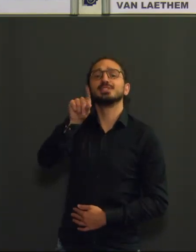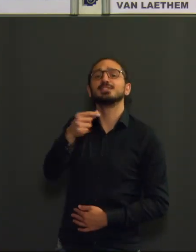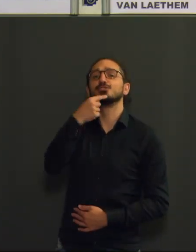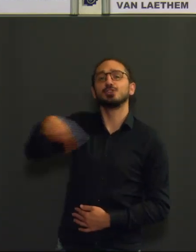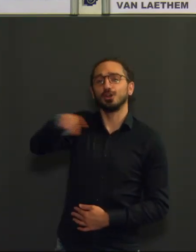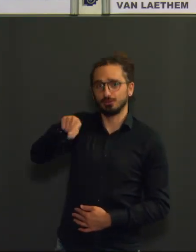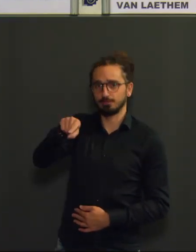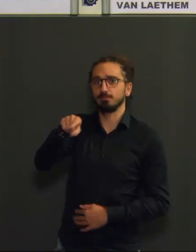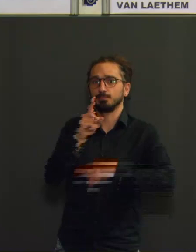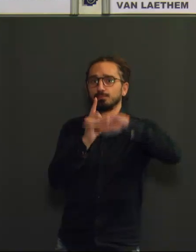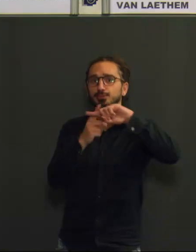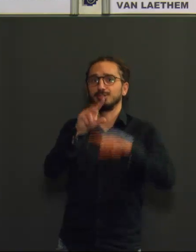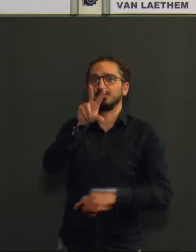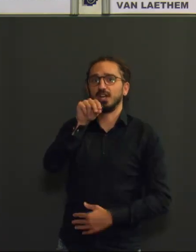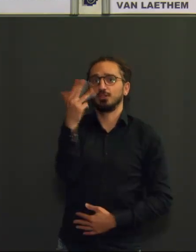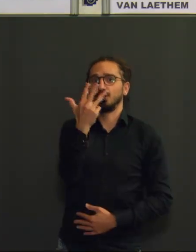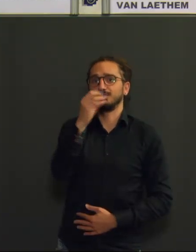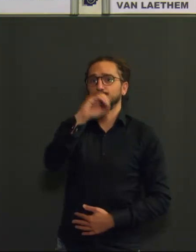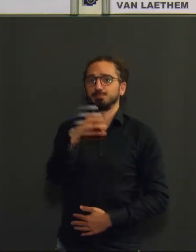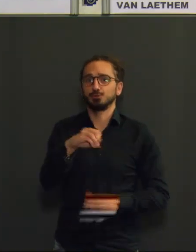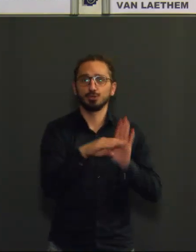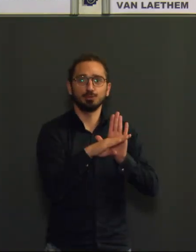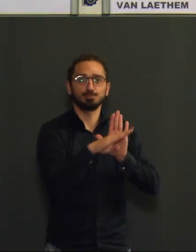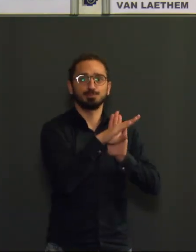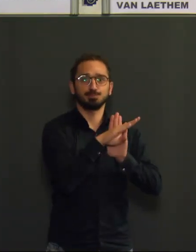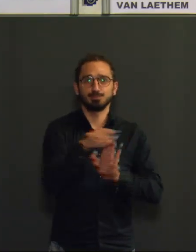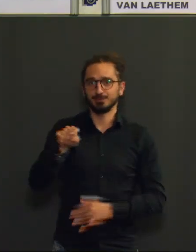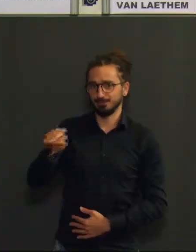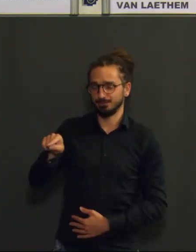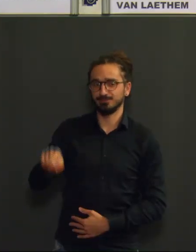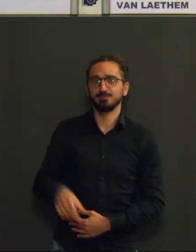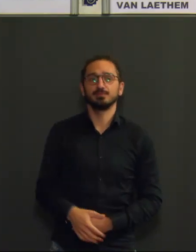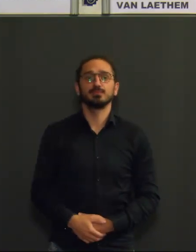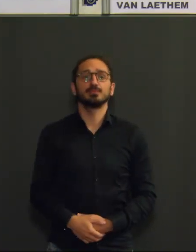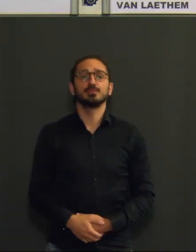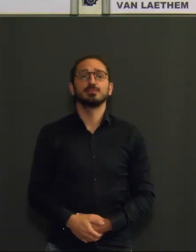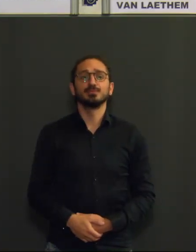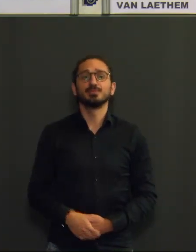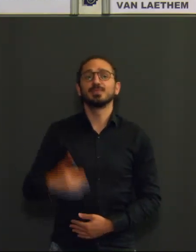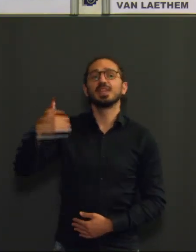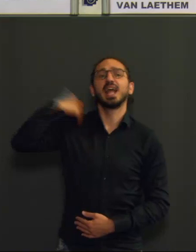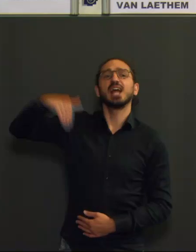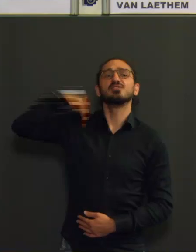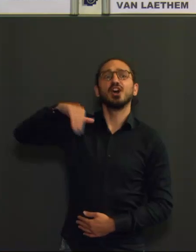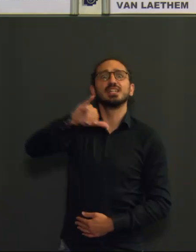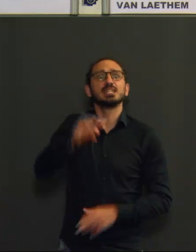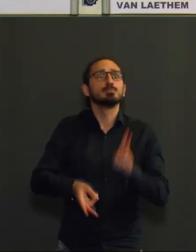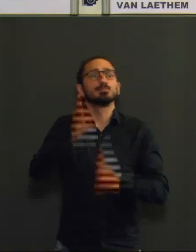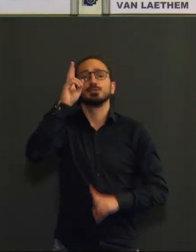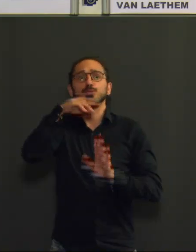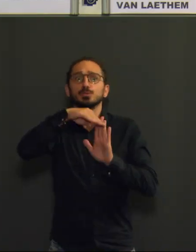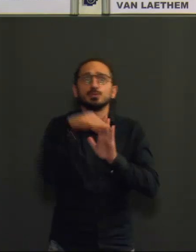le fait que c'était dans ce groupe d'âge que la plus forte diminution avait eu lieu lors du week-end